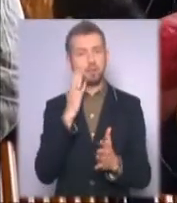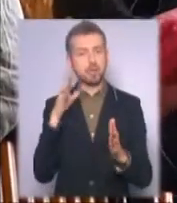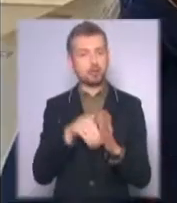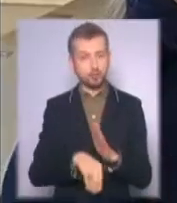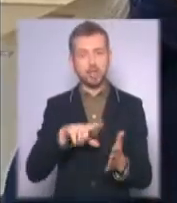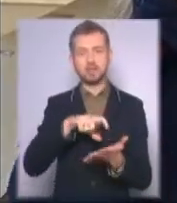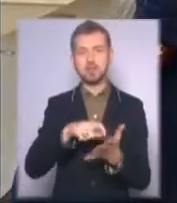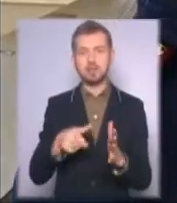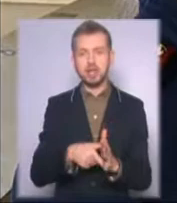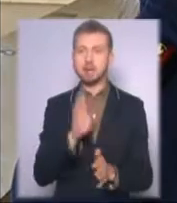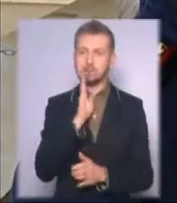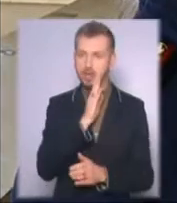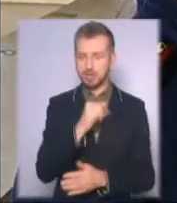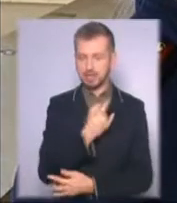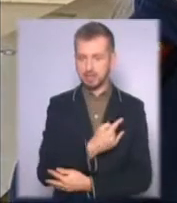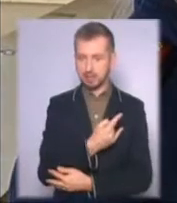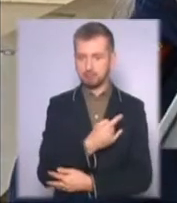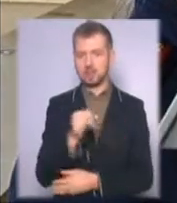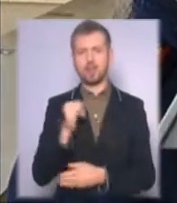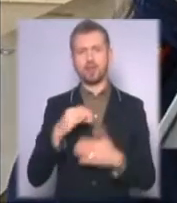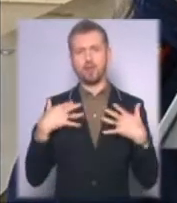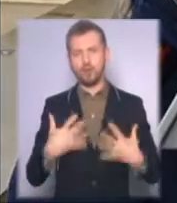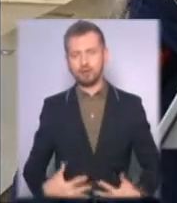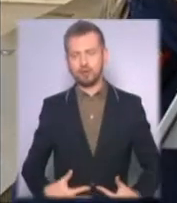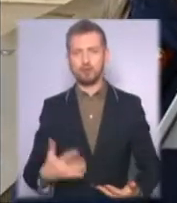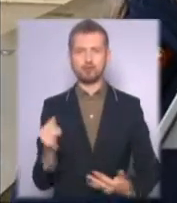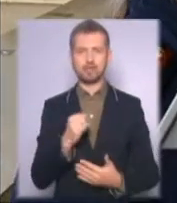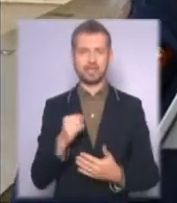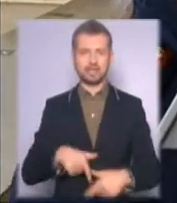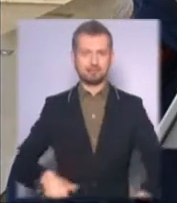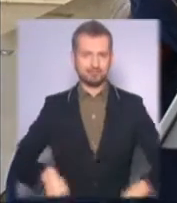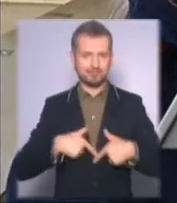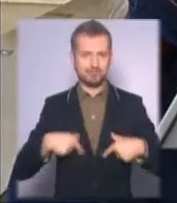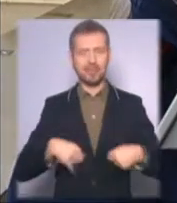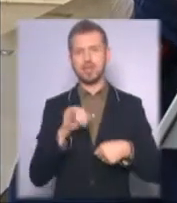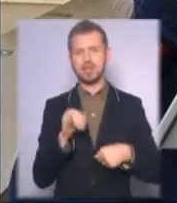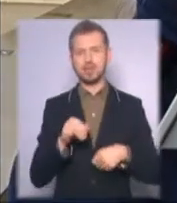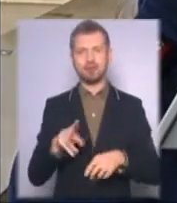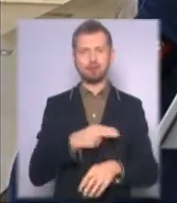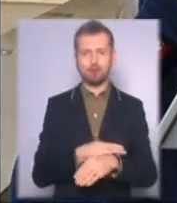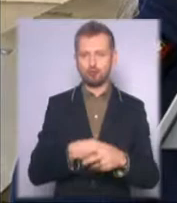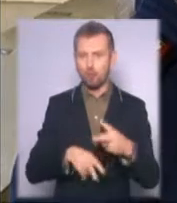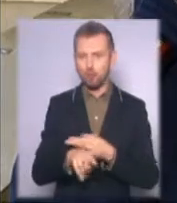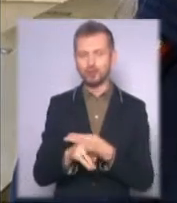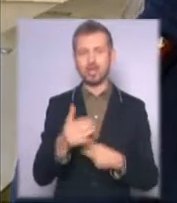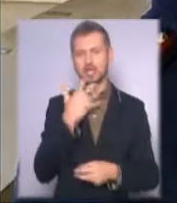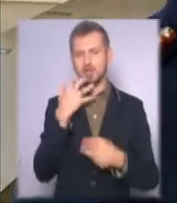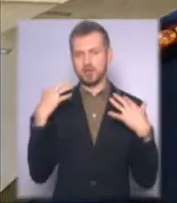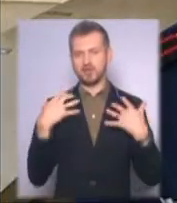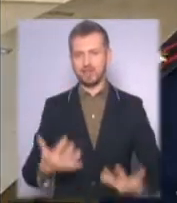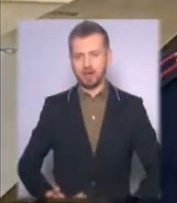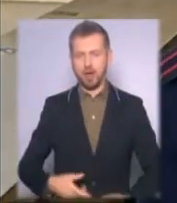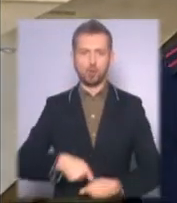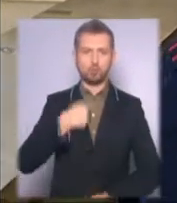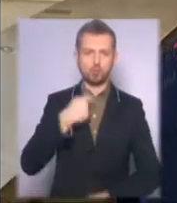та дитини. І ковтинечки, і нижні білизни, і носочки, і теплі світера, і курточки,